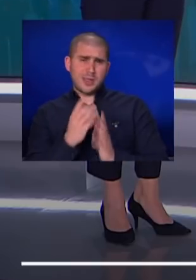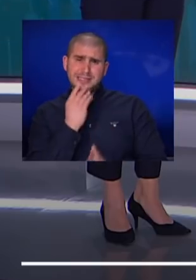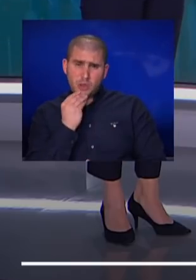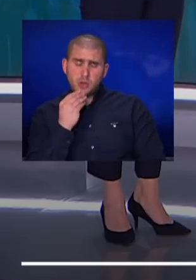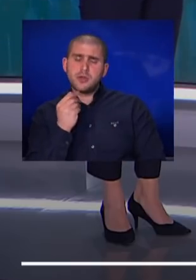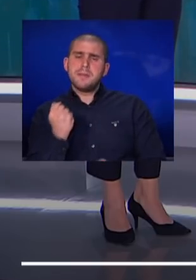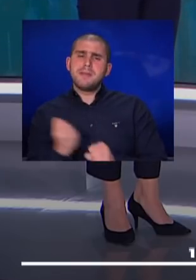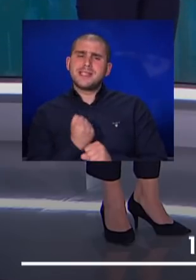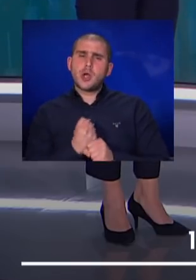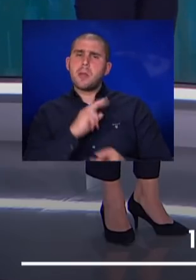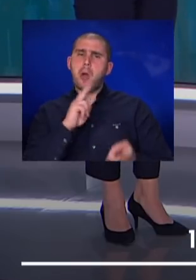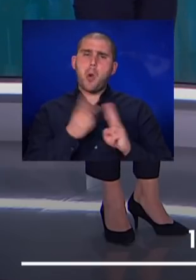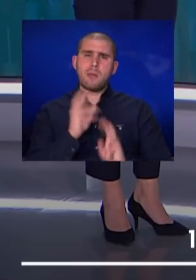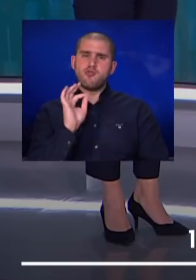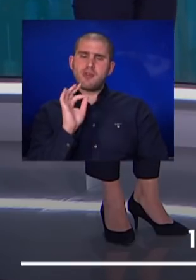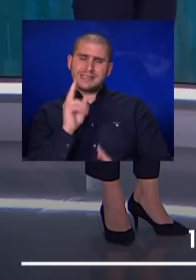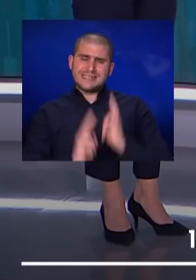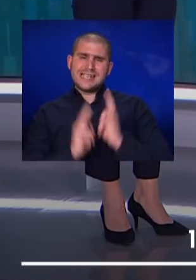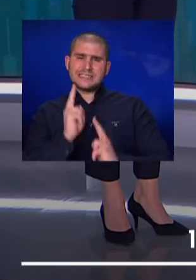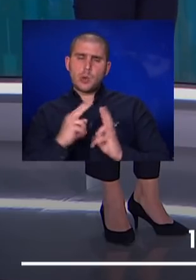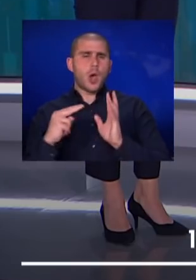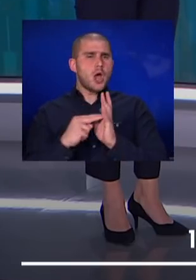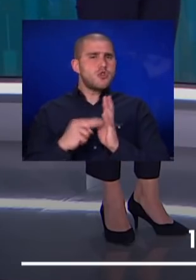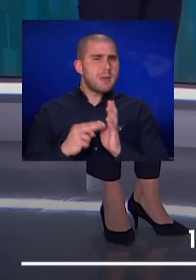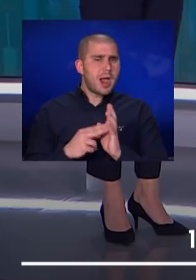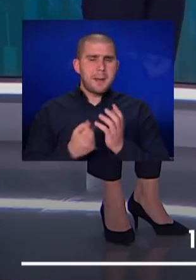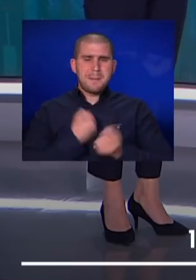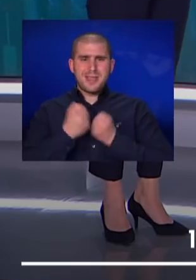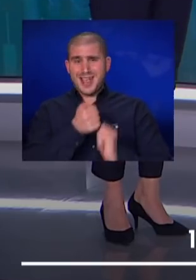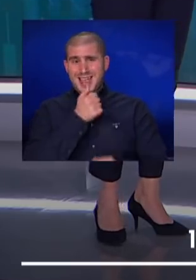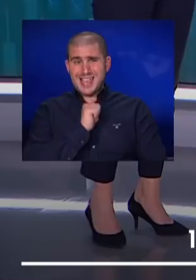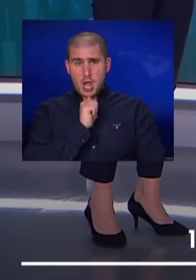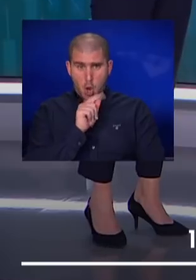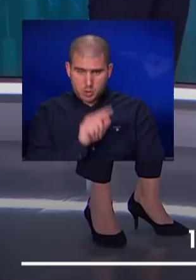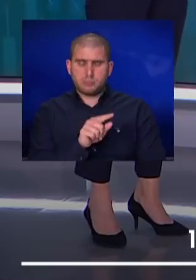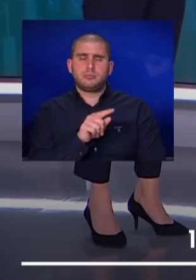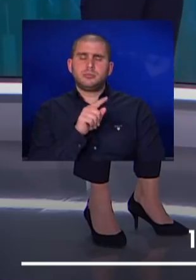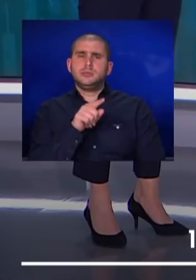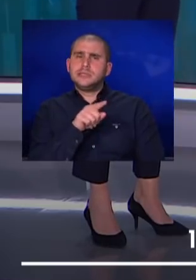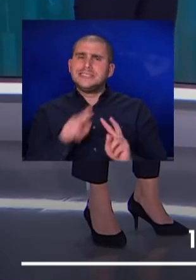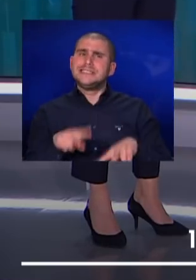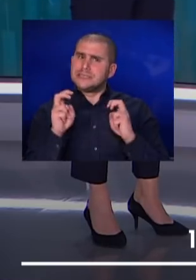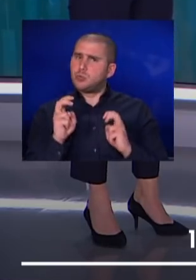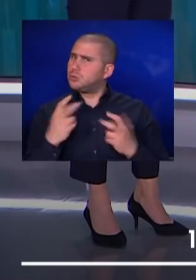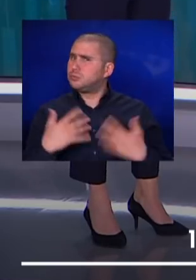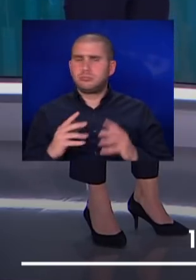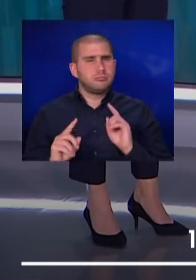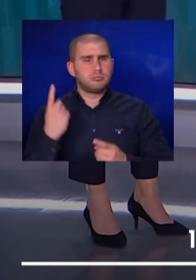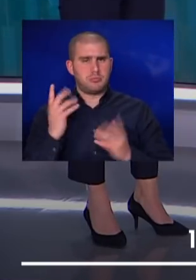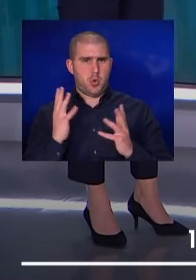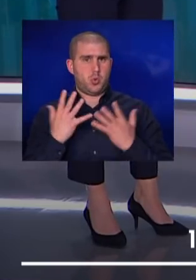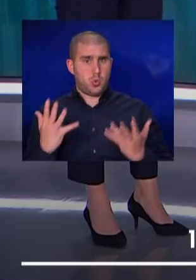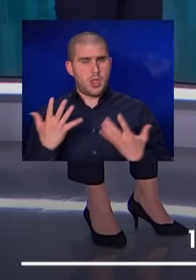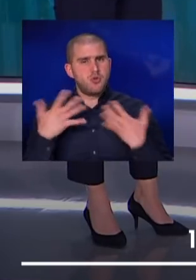שמתעסקות בעולם הזה של ייצור חשמל מאנרגיה ירוקה. זו הזדמנות בלתי רגילה בשבילהם